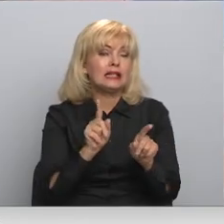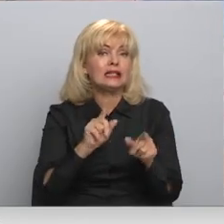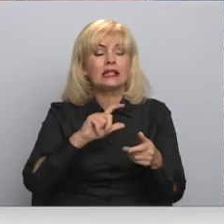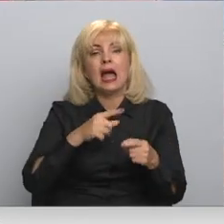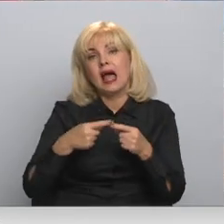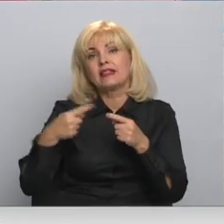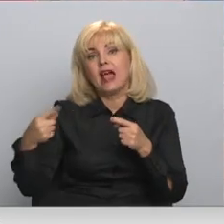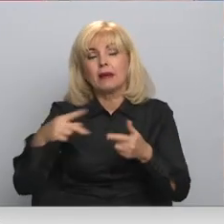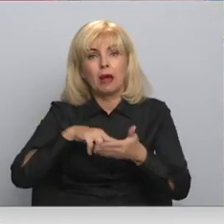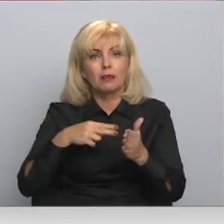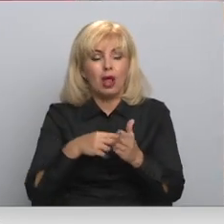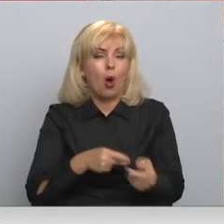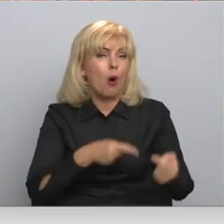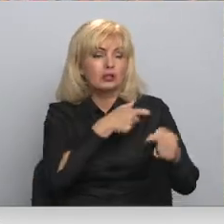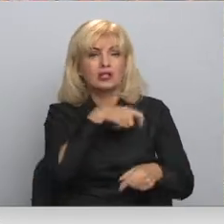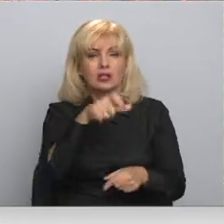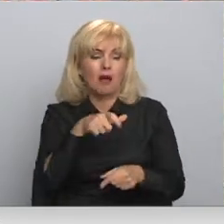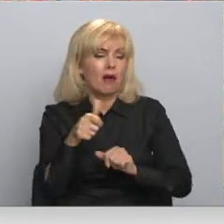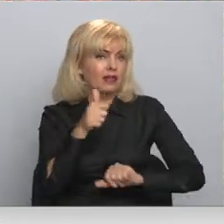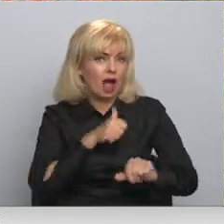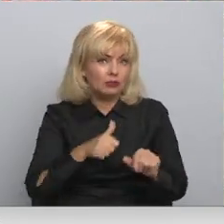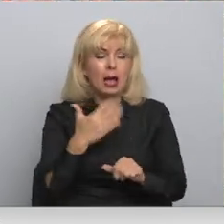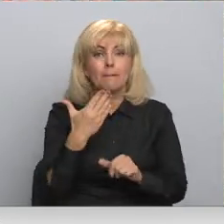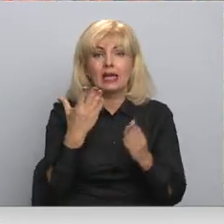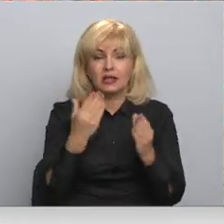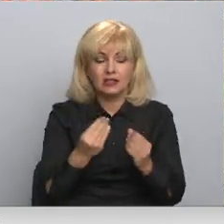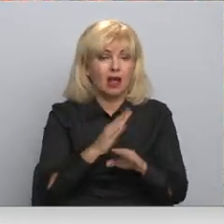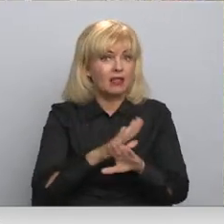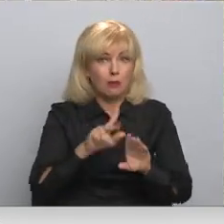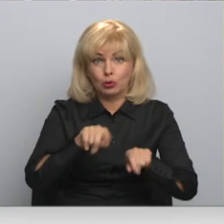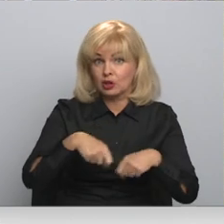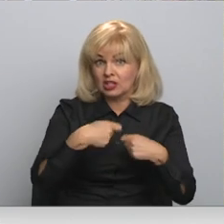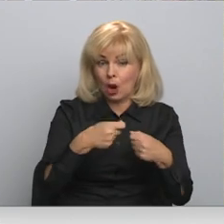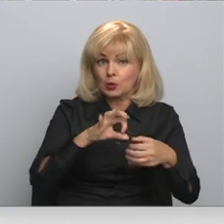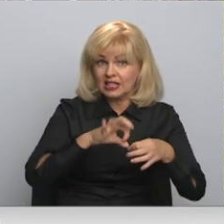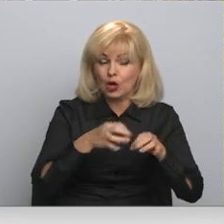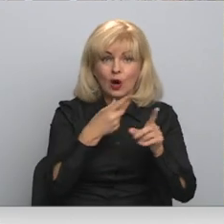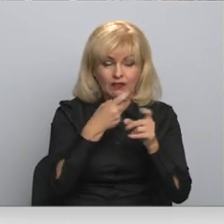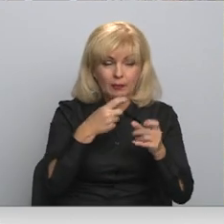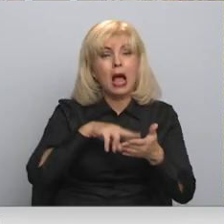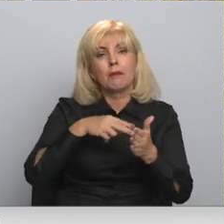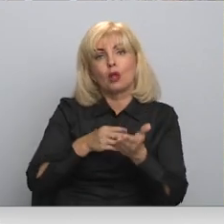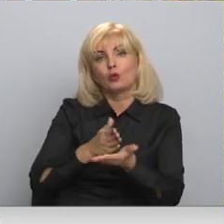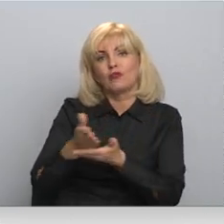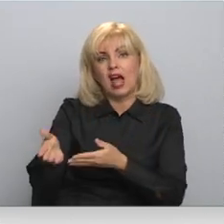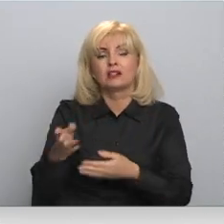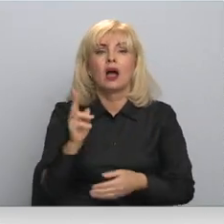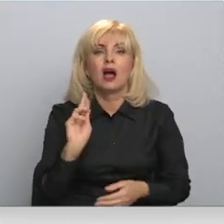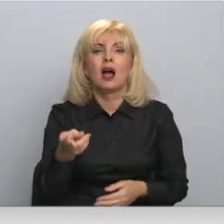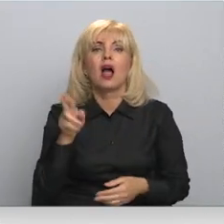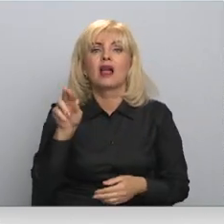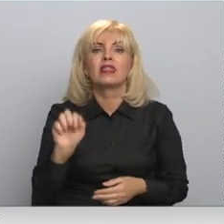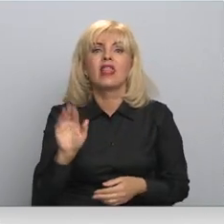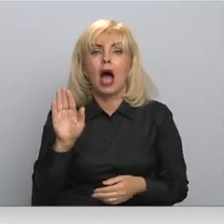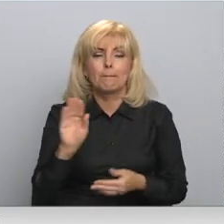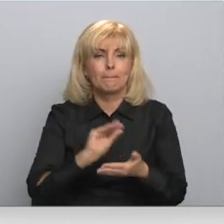opozīcijas deputātu nemierna. Tāpēc, ja piecu dienu laikā netiks sniegta informācija, viņš plānovērties korupcijas novēršanas un